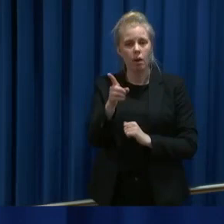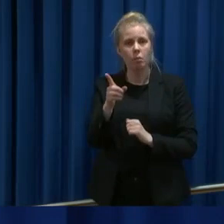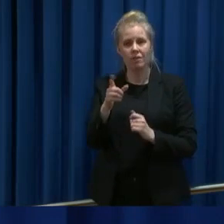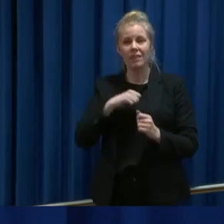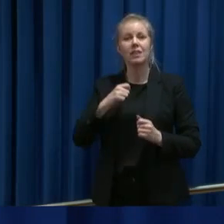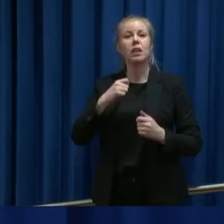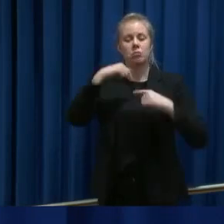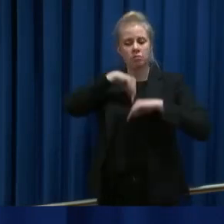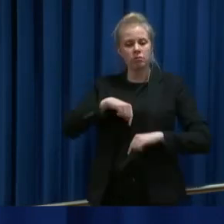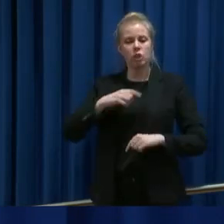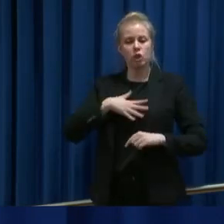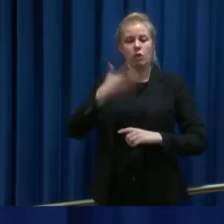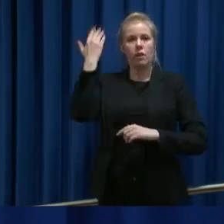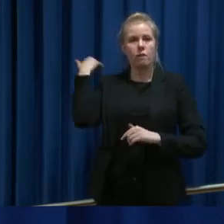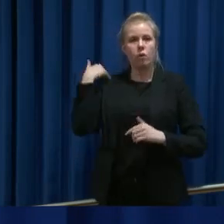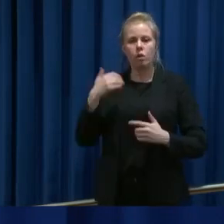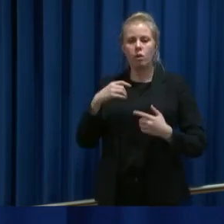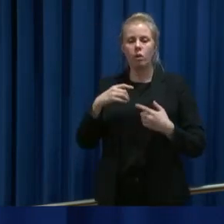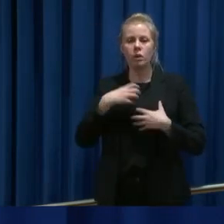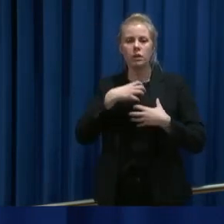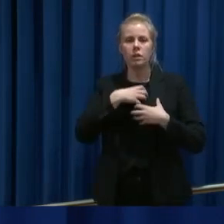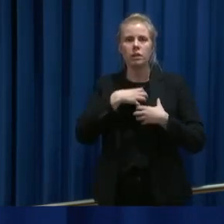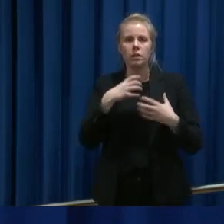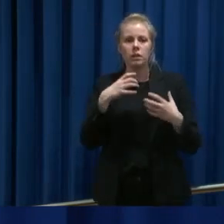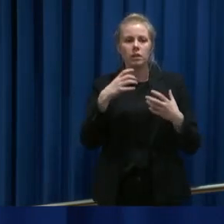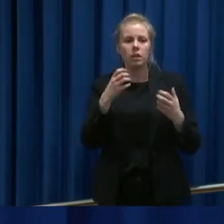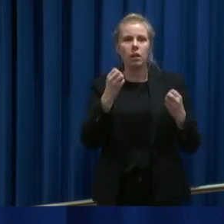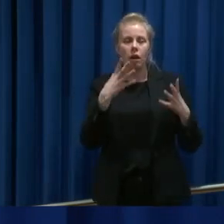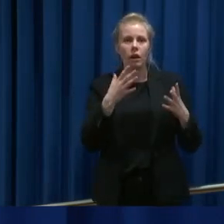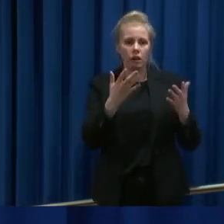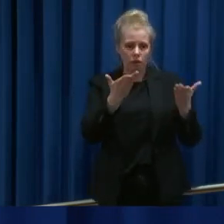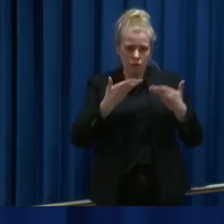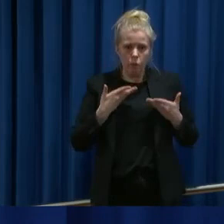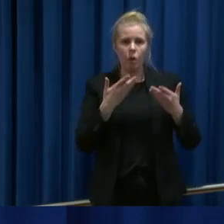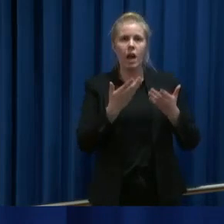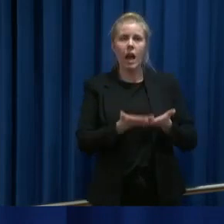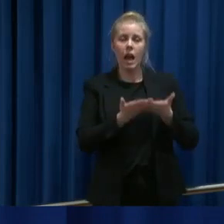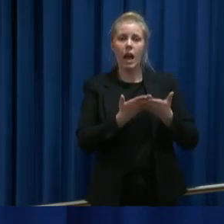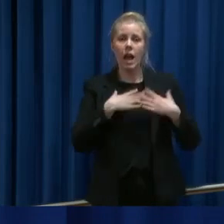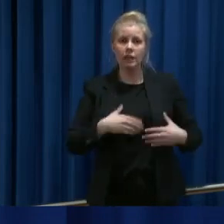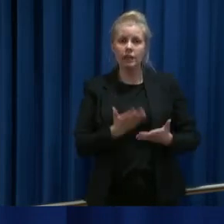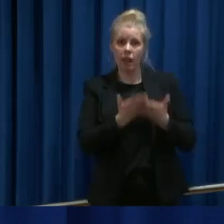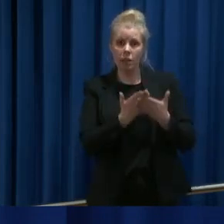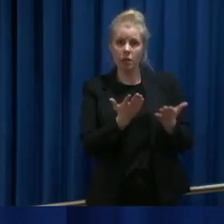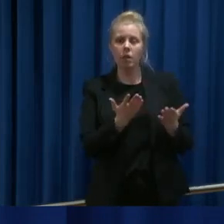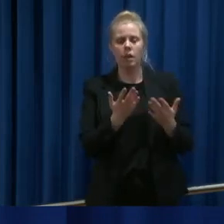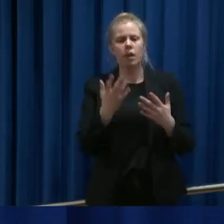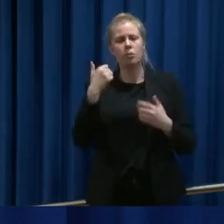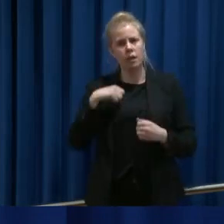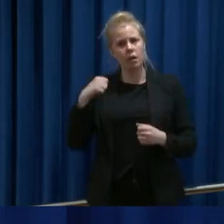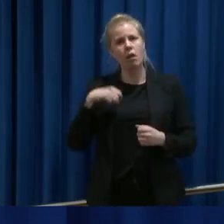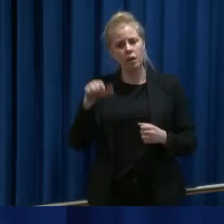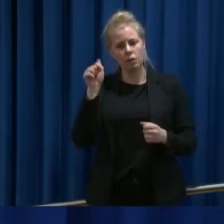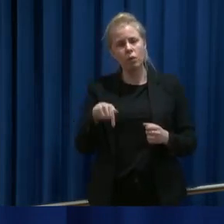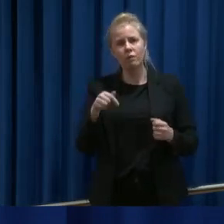fra før og som frykter at de ikke skal få den helsehjelpen de trenger. Jeg beklager dypt at vi er nødt til